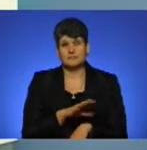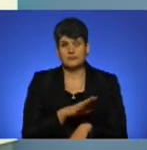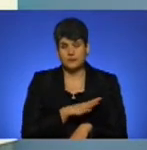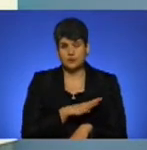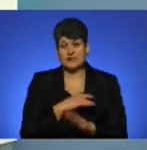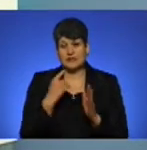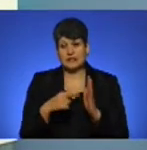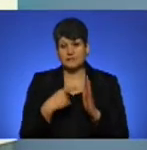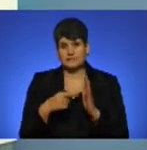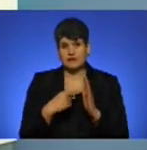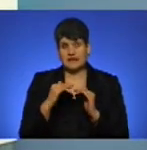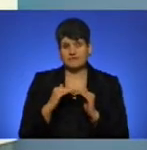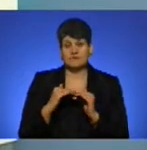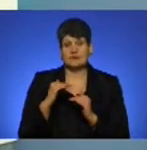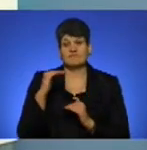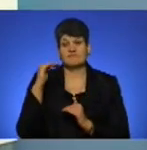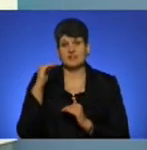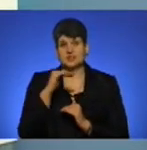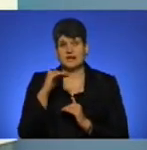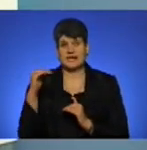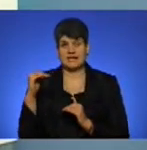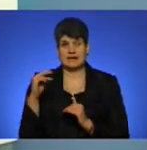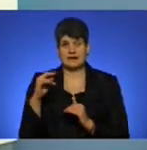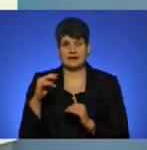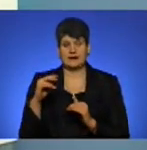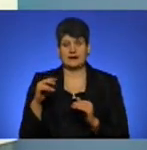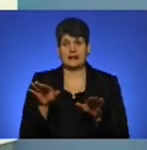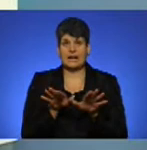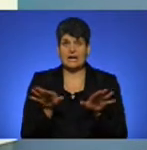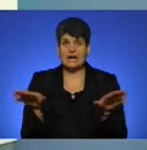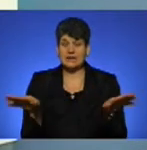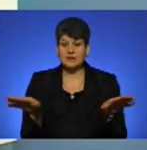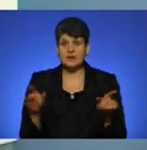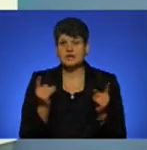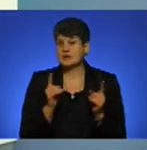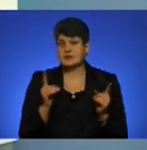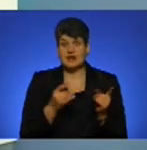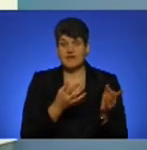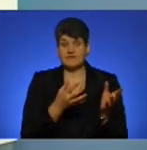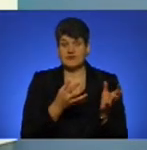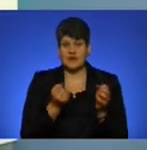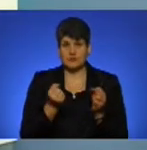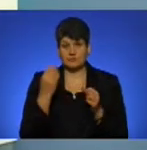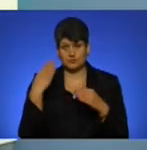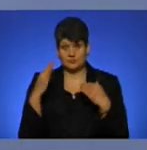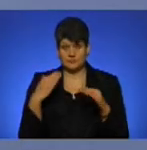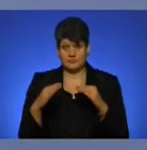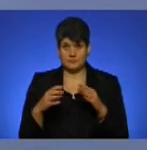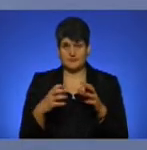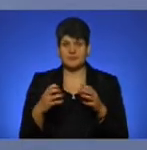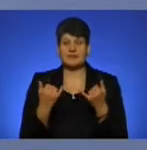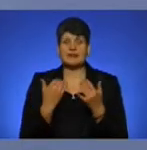двигуни розташовувалися вищі лінії крил і, відповідно, не втягували сторонніх предметів. Тому